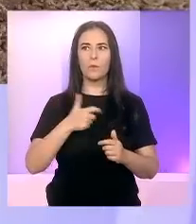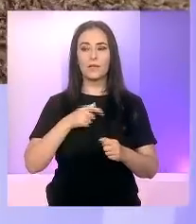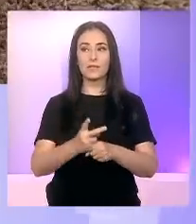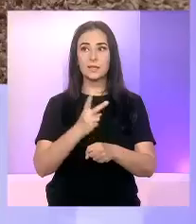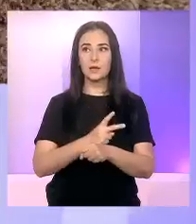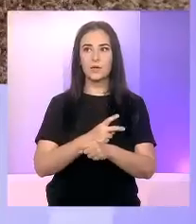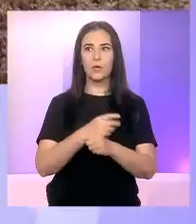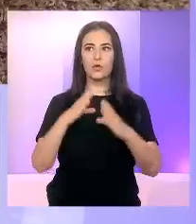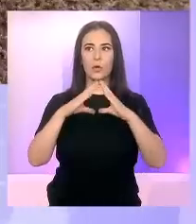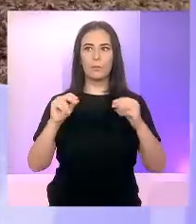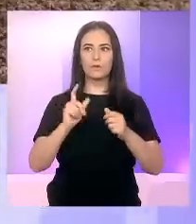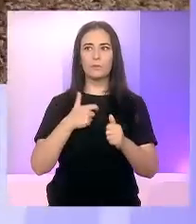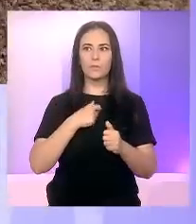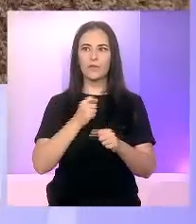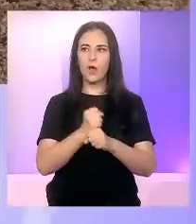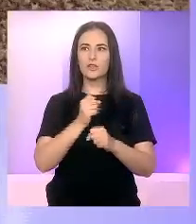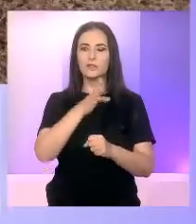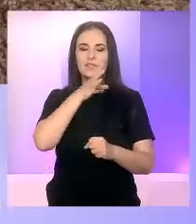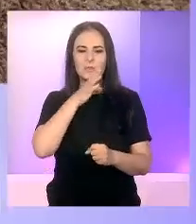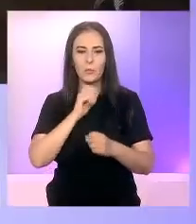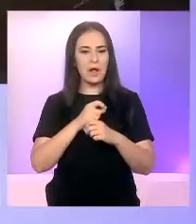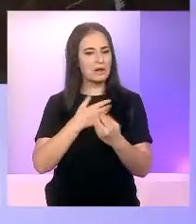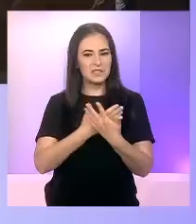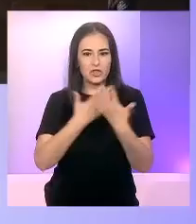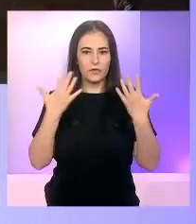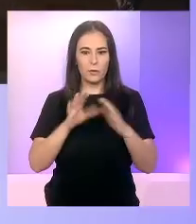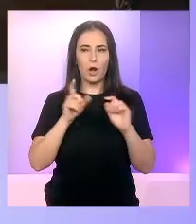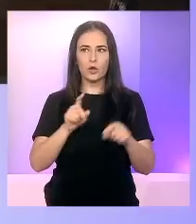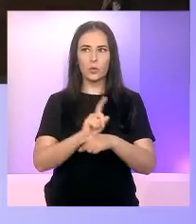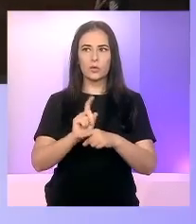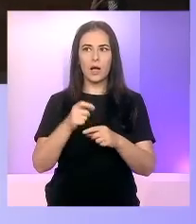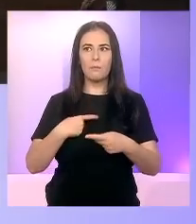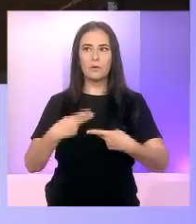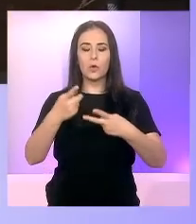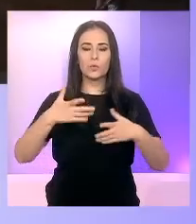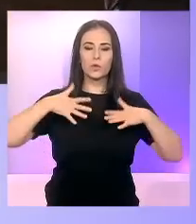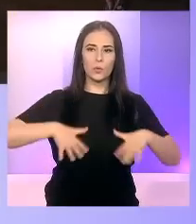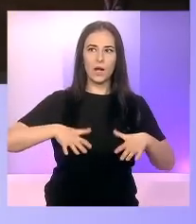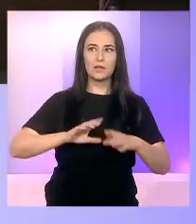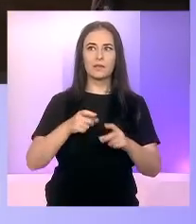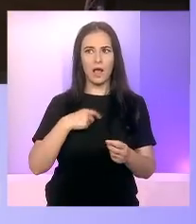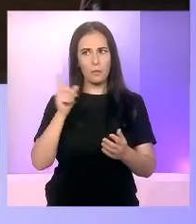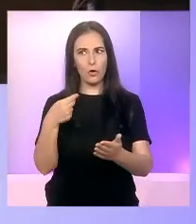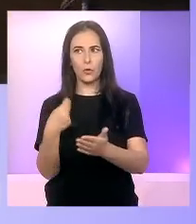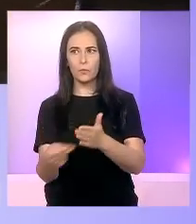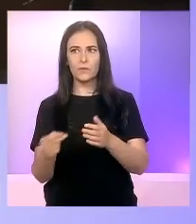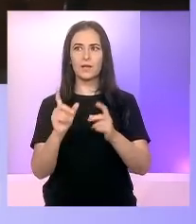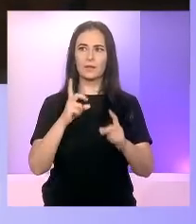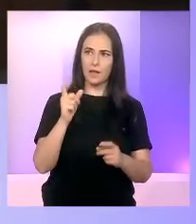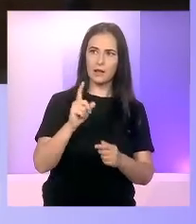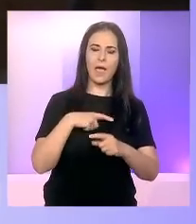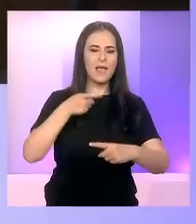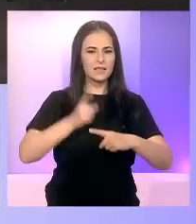statul român să propună o soluție foarte simplă și eficientă. Da, scoateți mărfurile din caina. Da, le-ați cumpărat cine le-a cumpărat